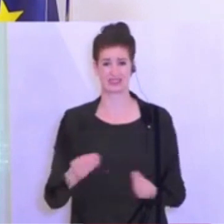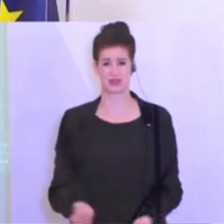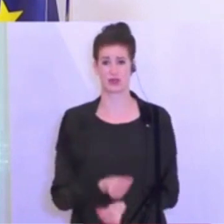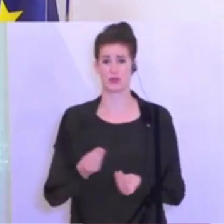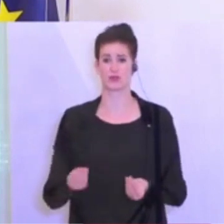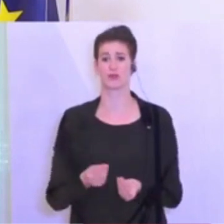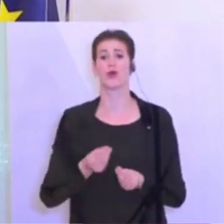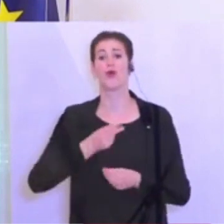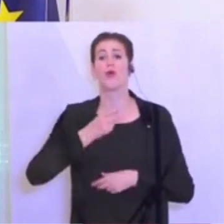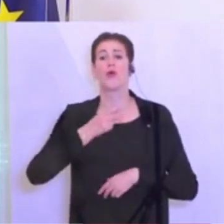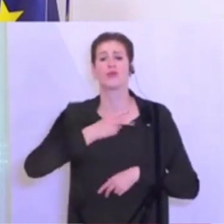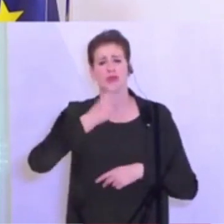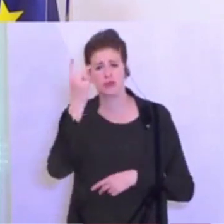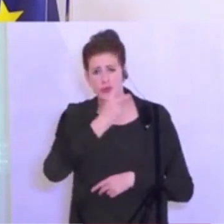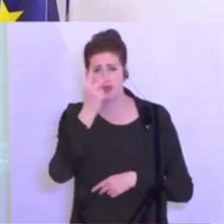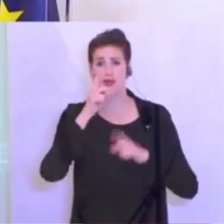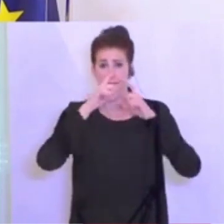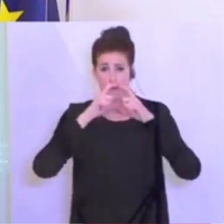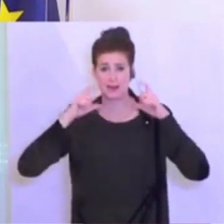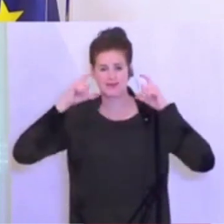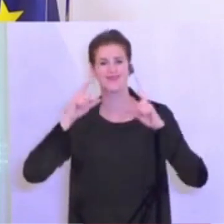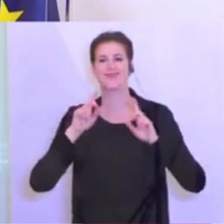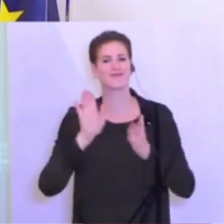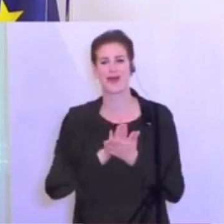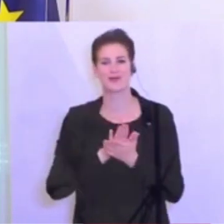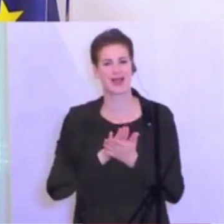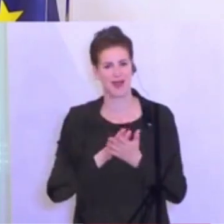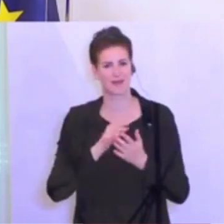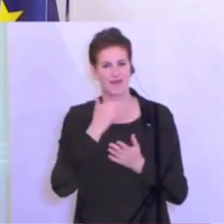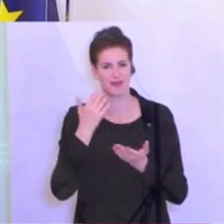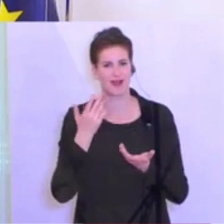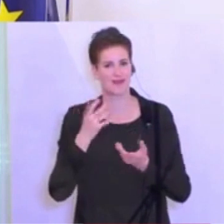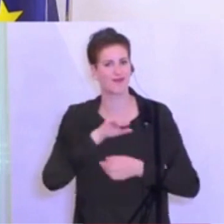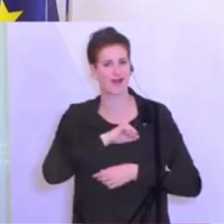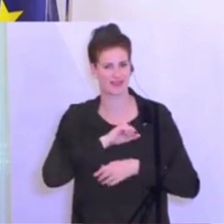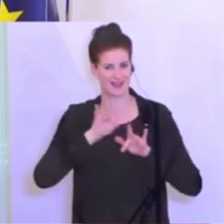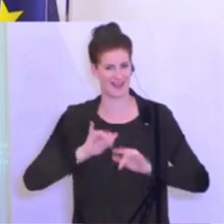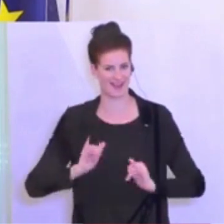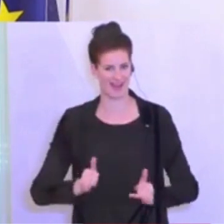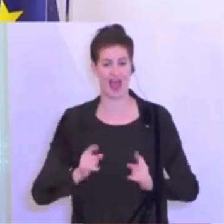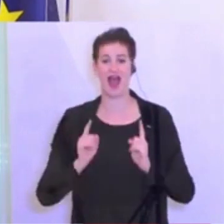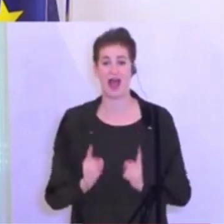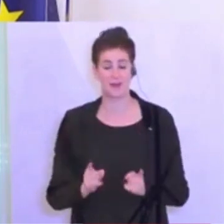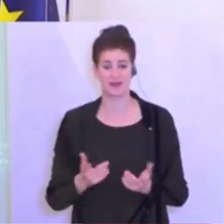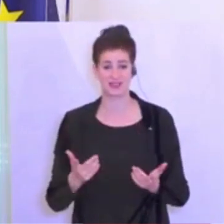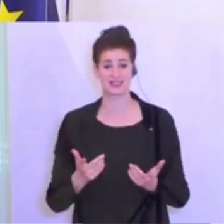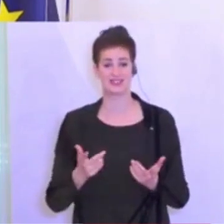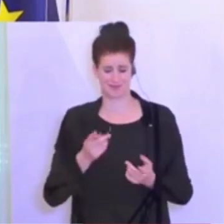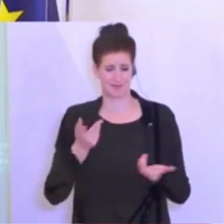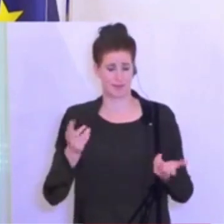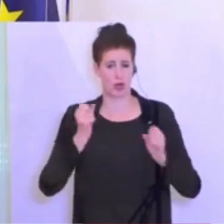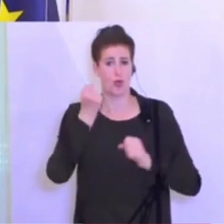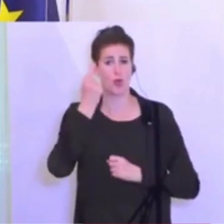bringen die Masken nach wie vor genauso viel. Aber was sicher jeder ausrechnen kann, ist, je kleiner die Zahl der